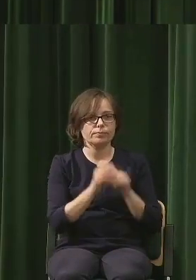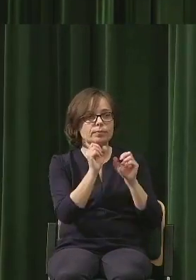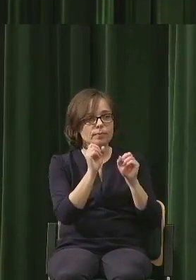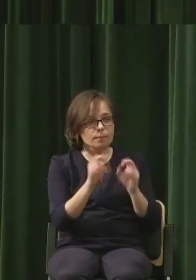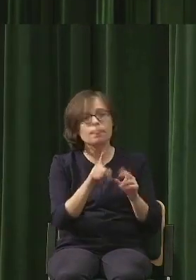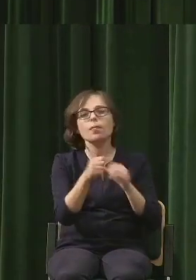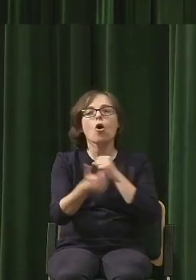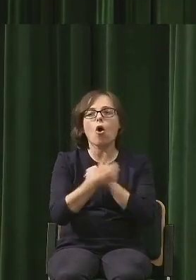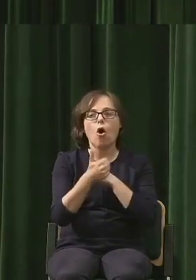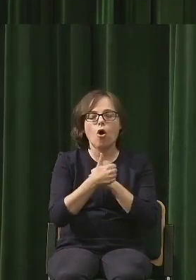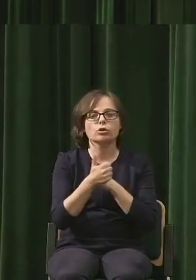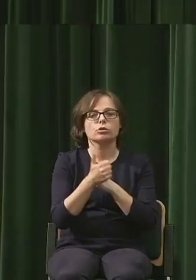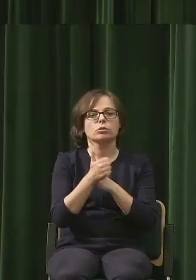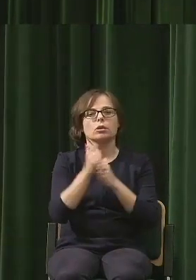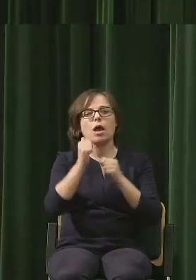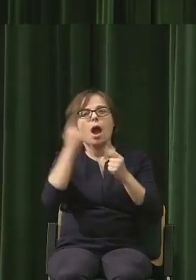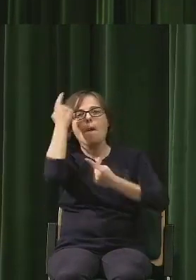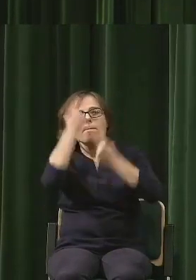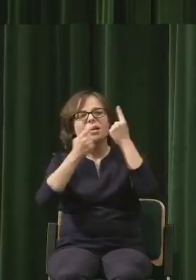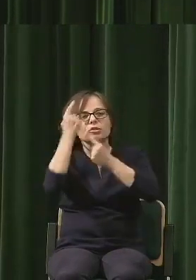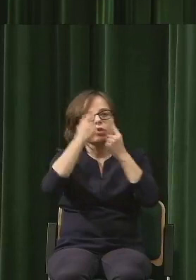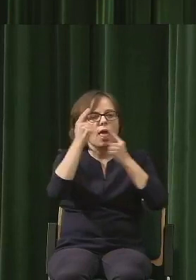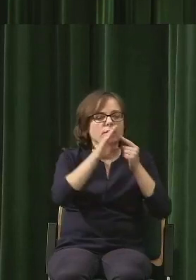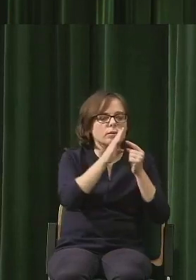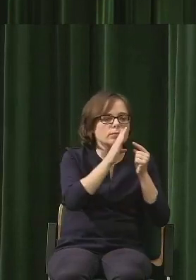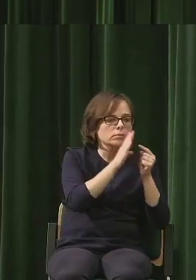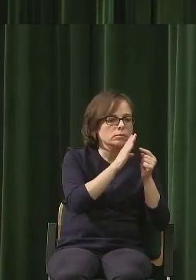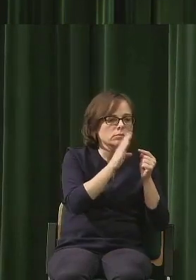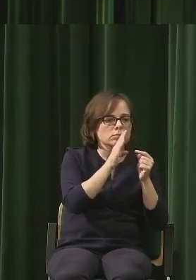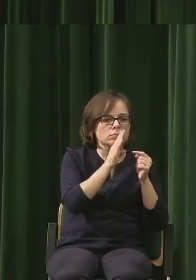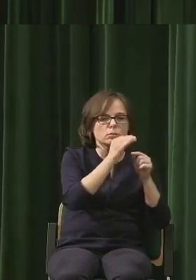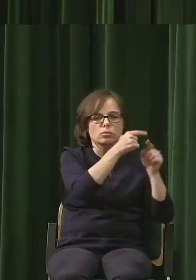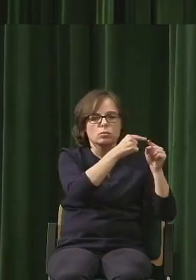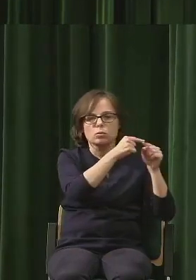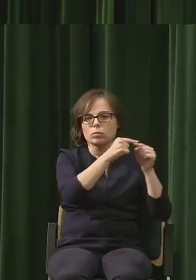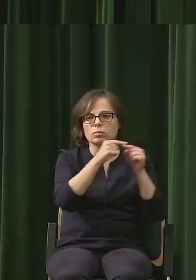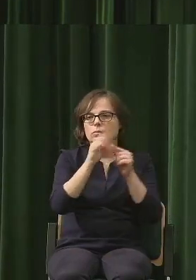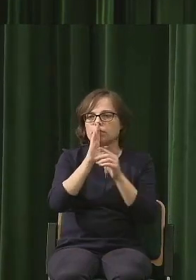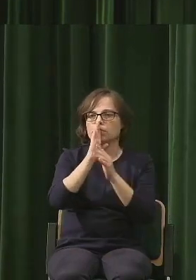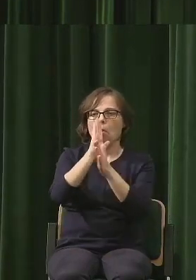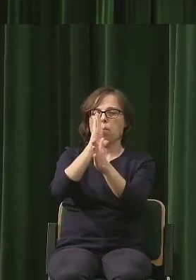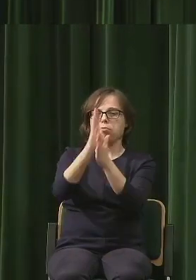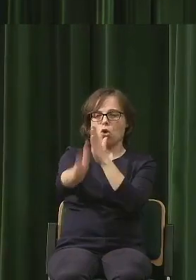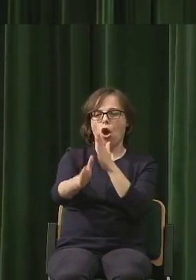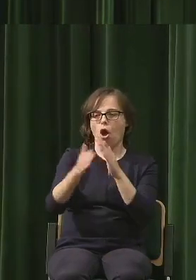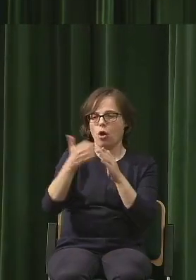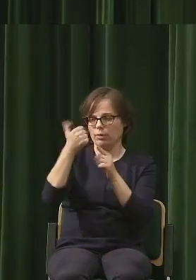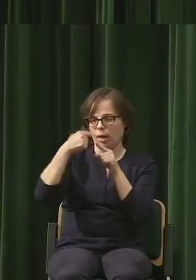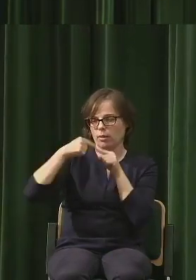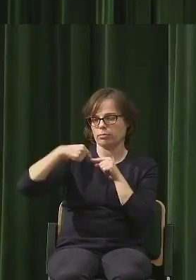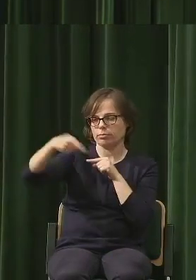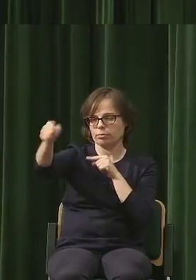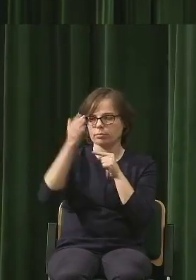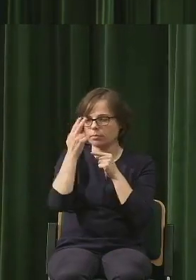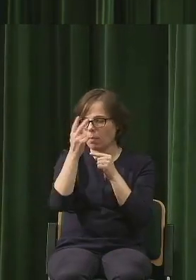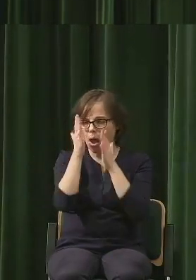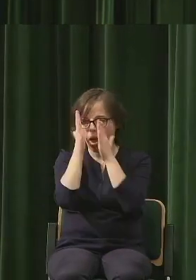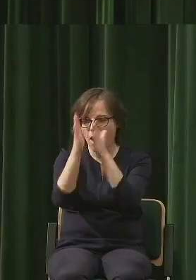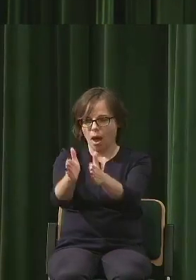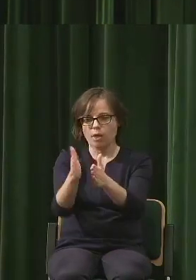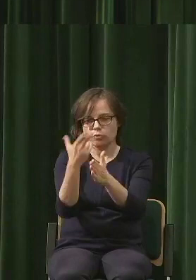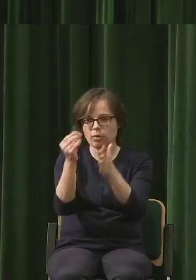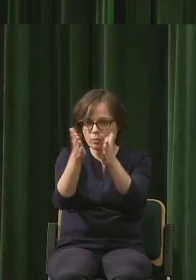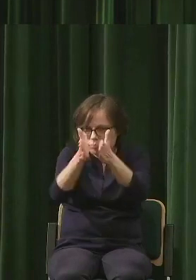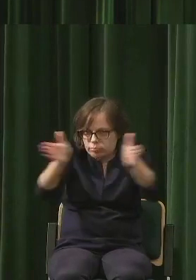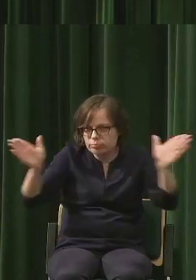od linearnego sposobu myślenia i od tego krótkowzrocznego i bardzo specjalistycznego sposobu, że dobrze.